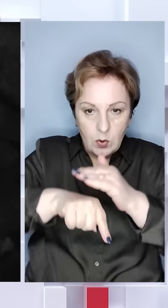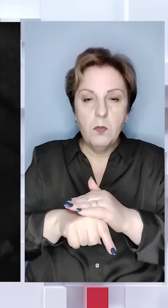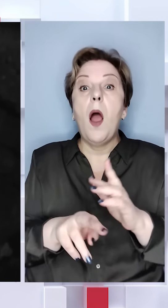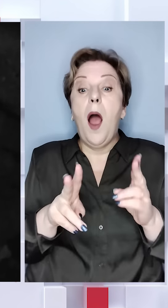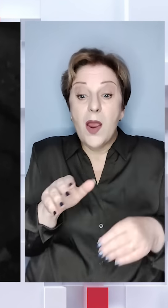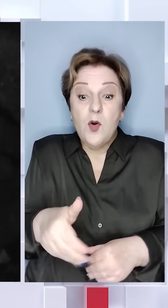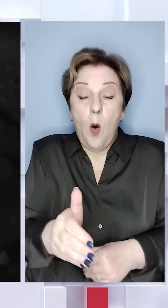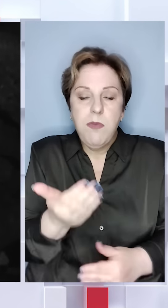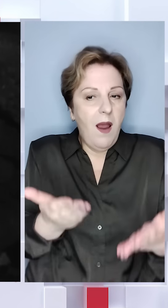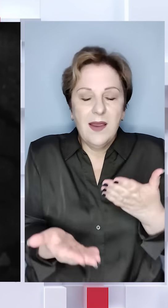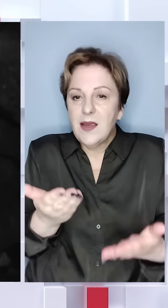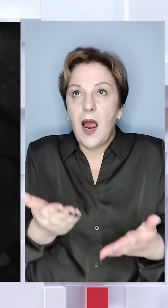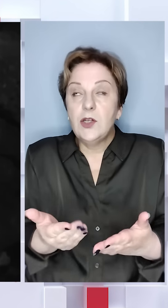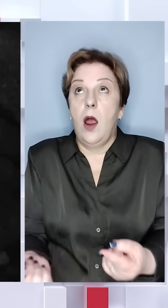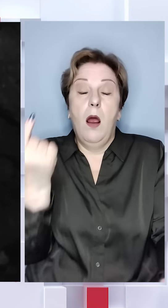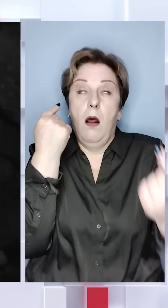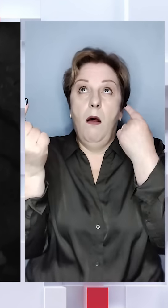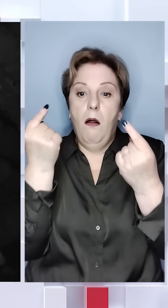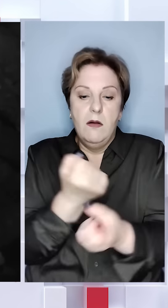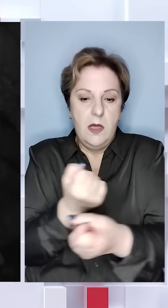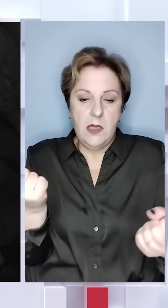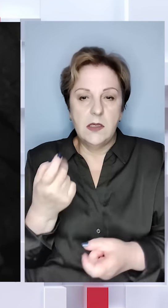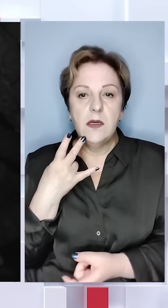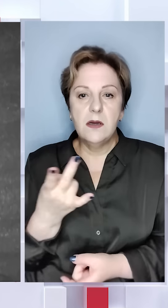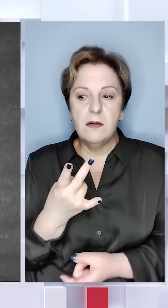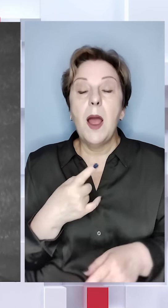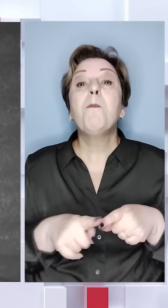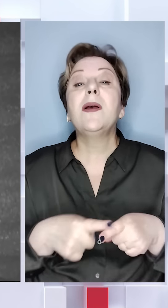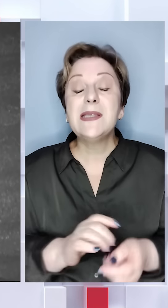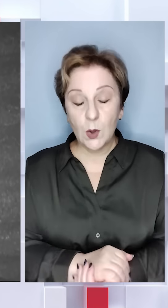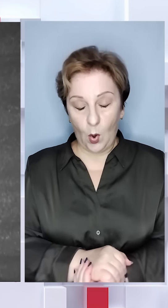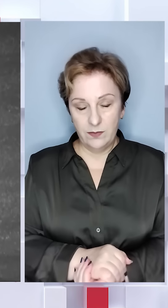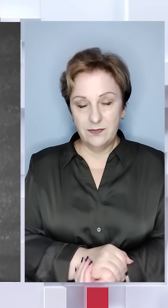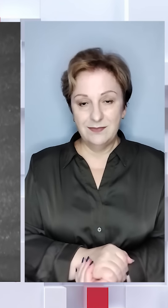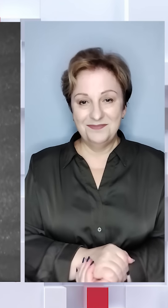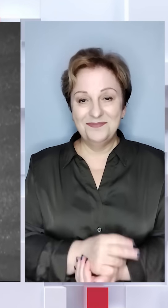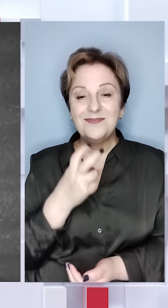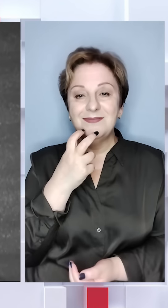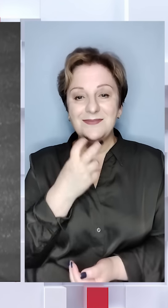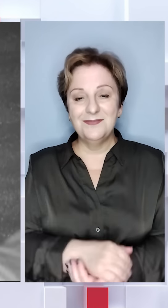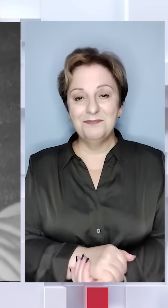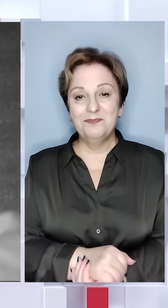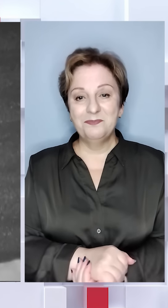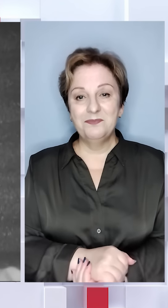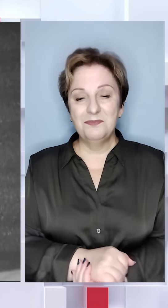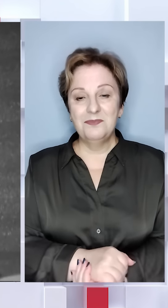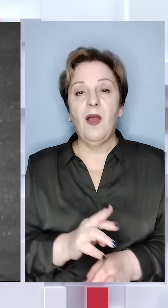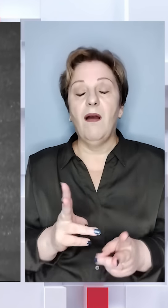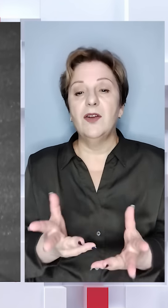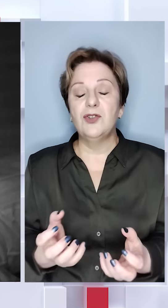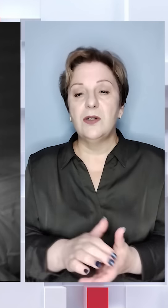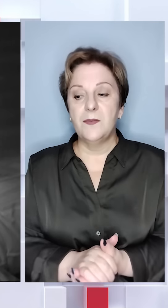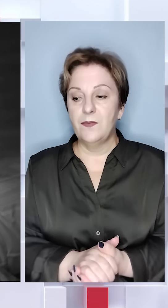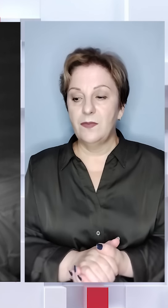А як копати, якщо летить постійно? Бистро? Так, бистро копати. Ну, а як іще?